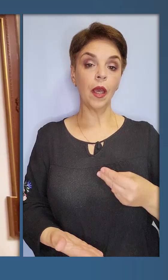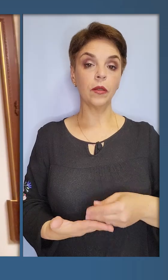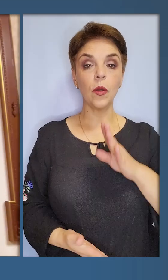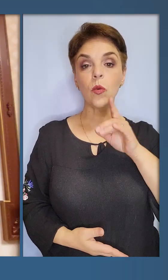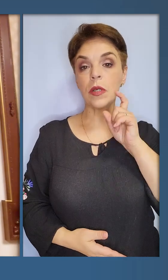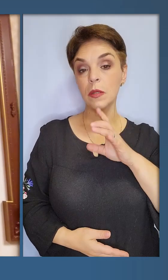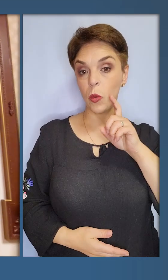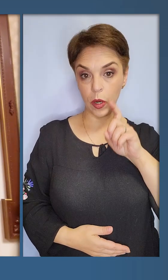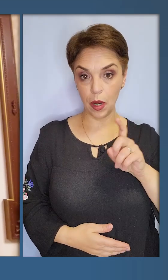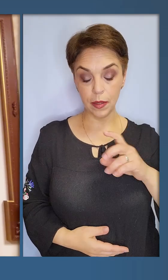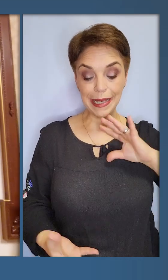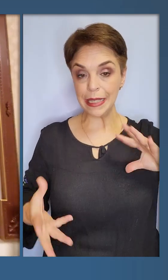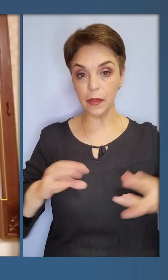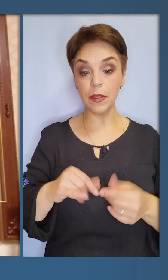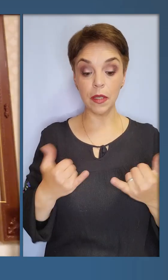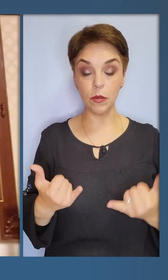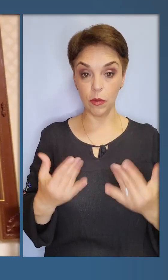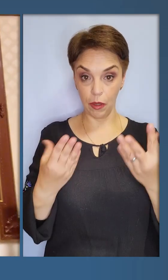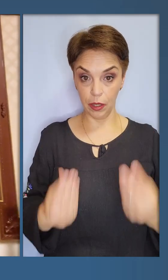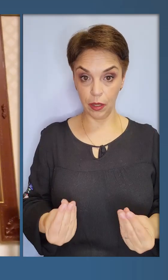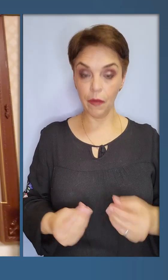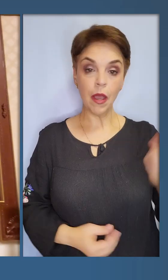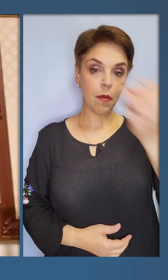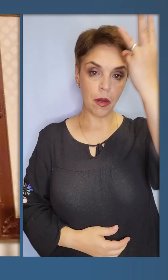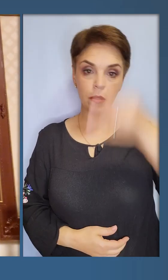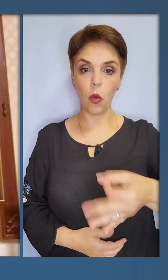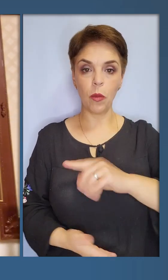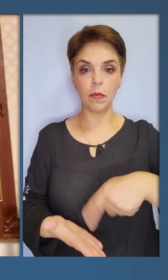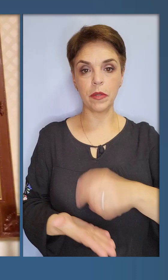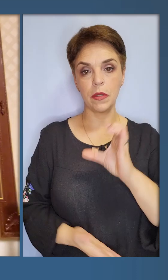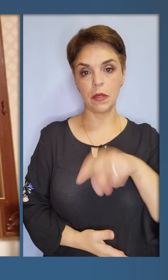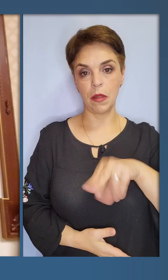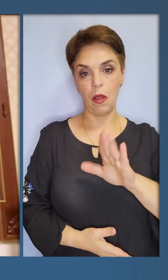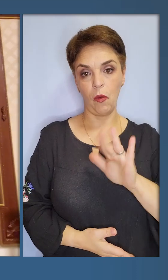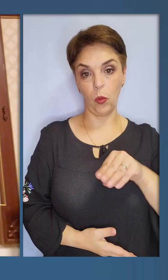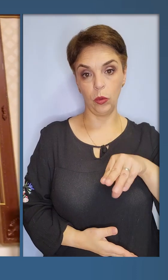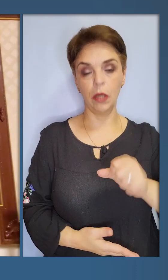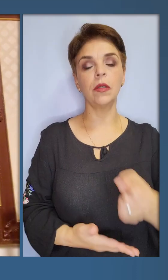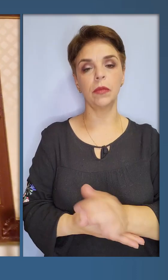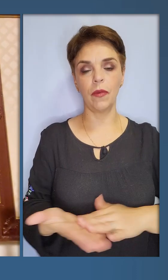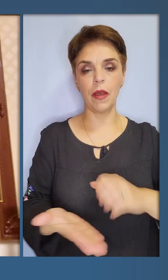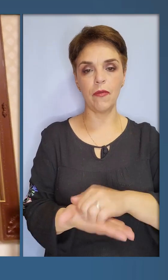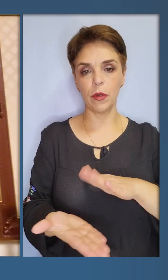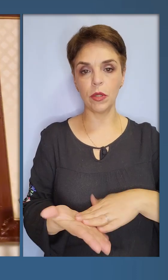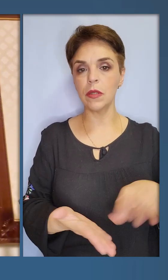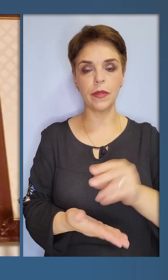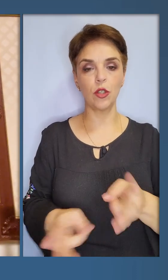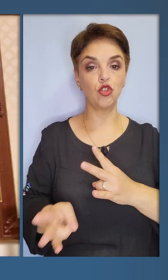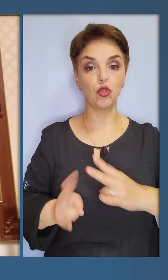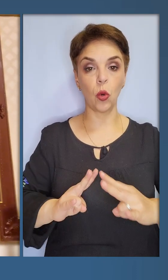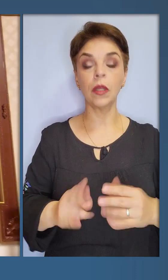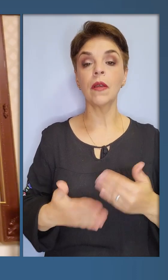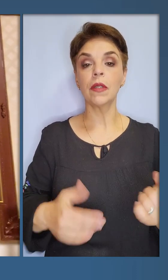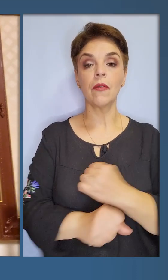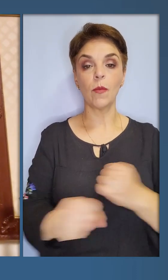Дорогі українці, українки! Звід за цей день Хмельницька область міста Славута. Там триває фіксація всієї шкоди